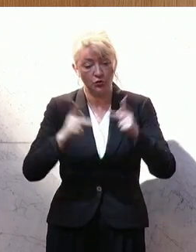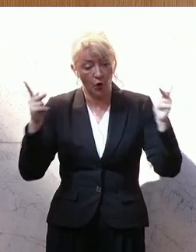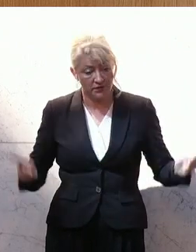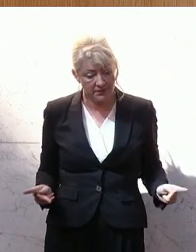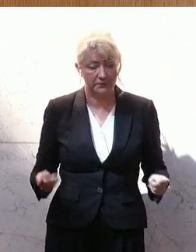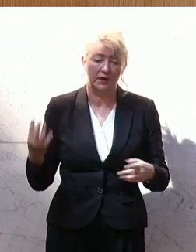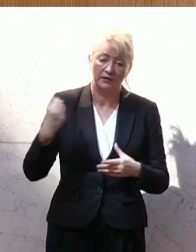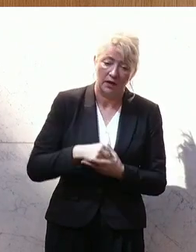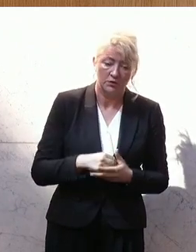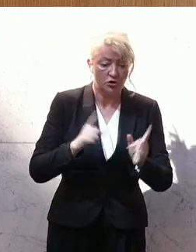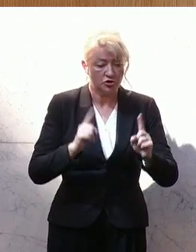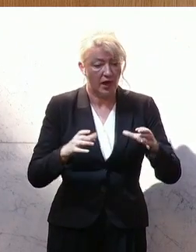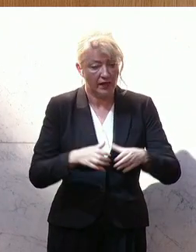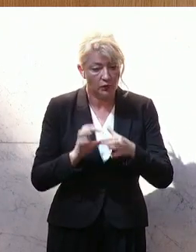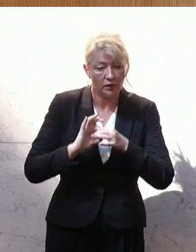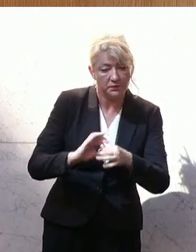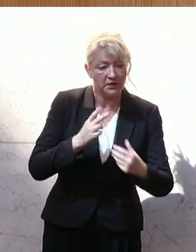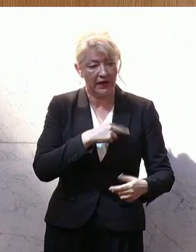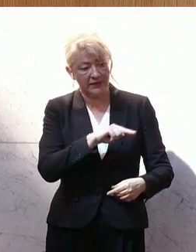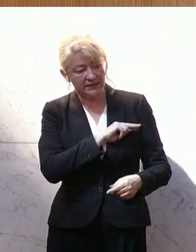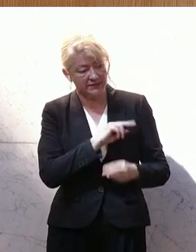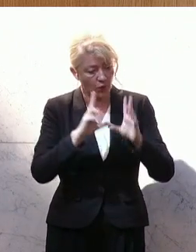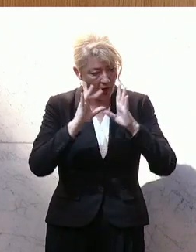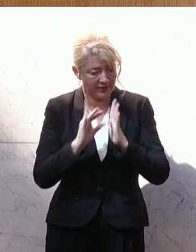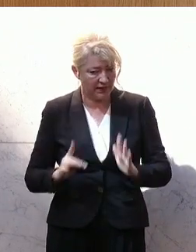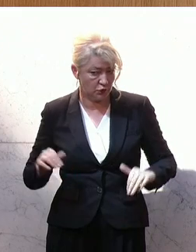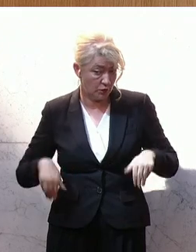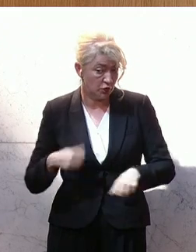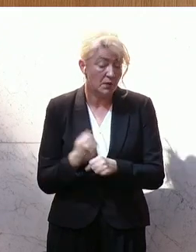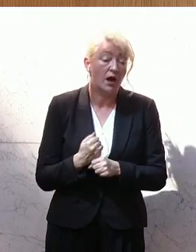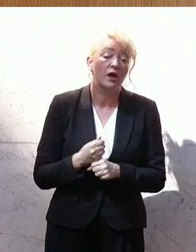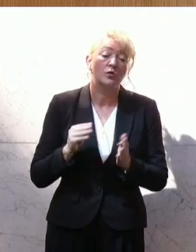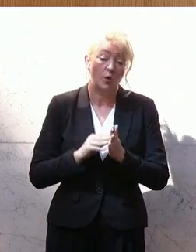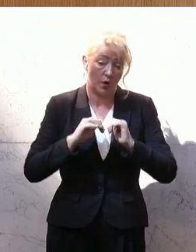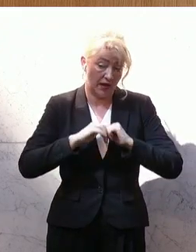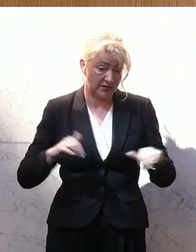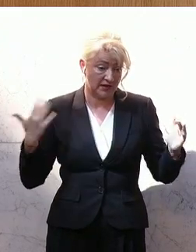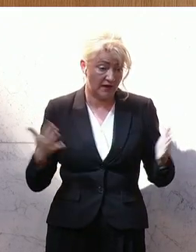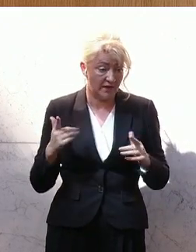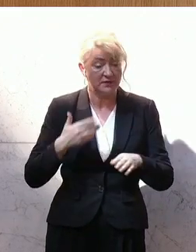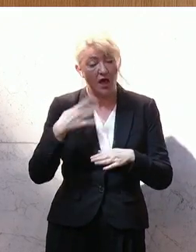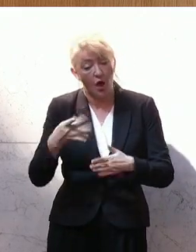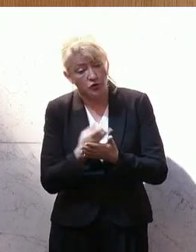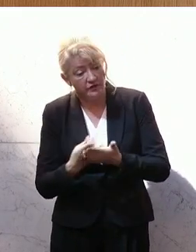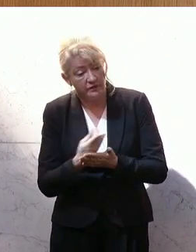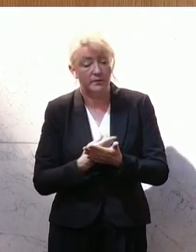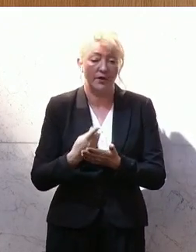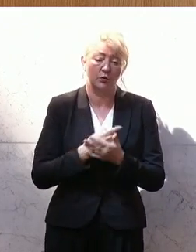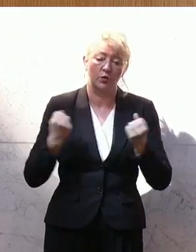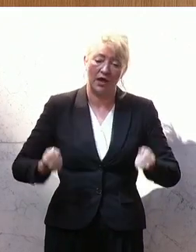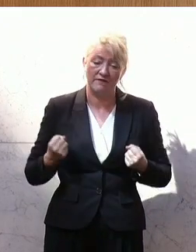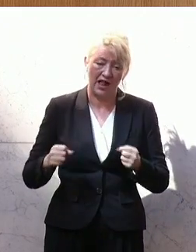inklusive einer standortbezogenen Risikoanalyse umsetzen. Des Weiteren wird die Ausfahrt und Weiterbildung im Bereich